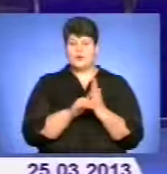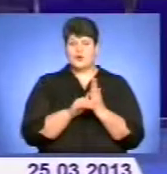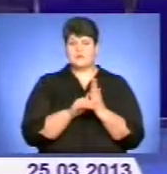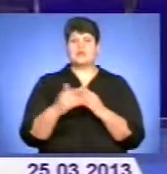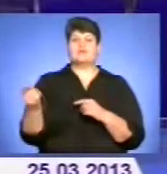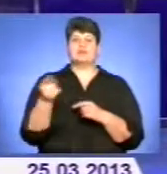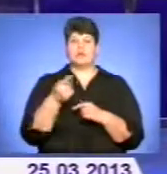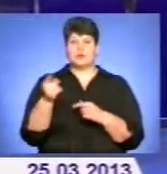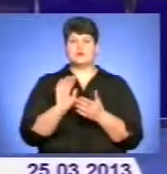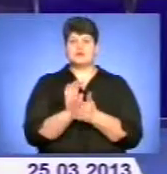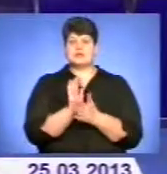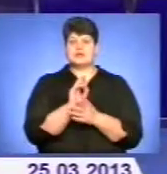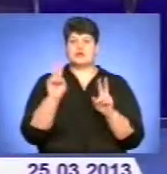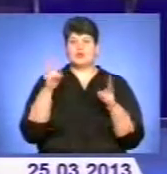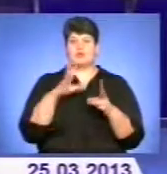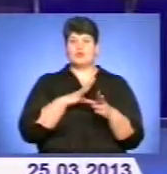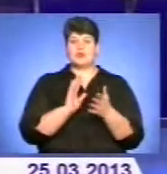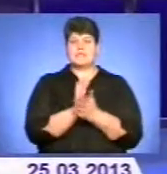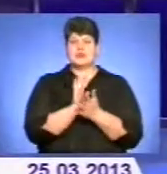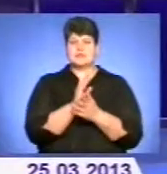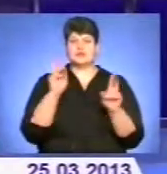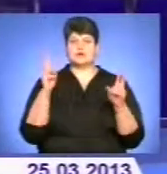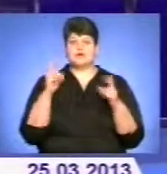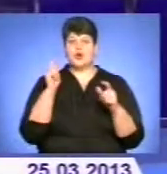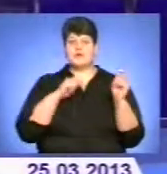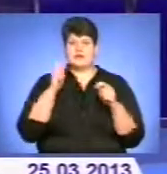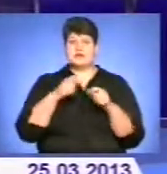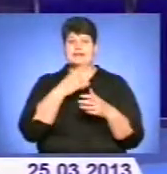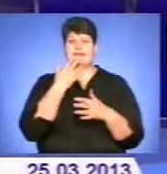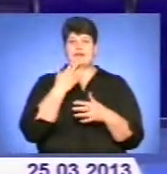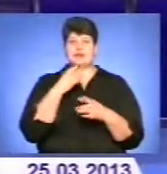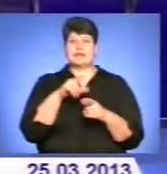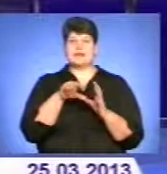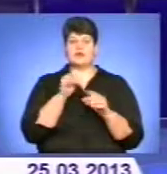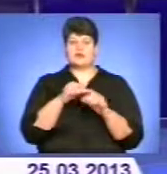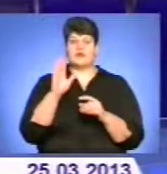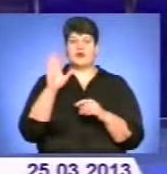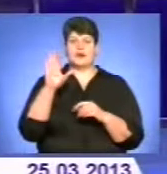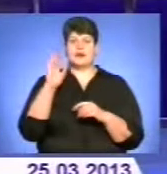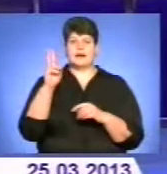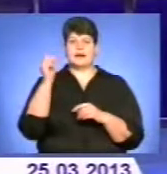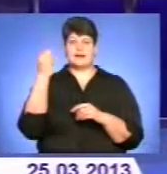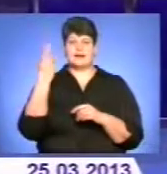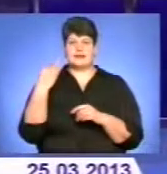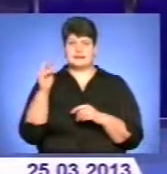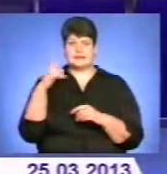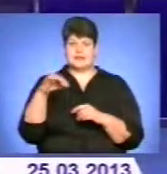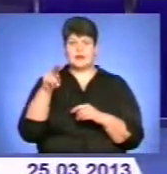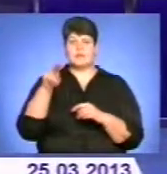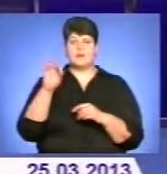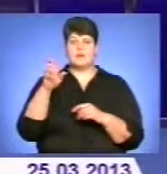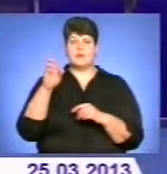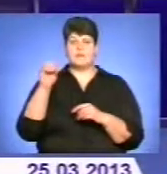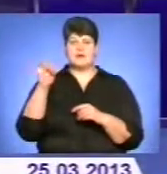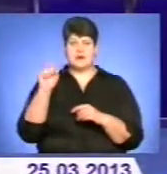Тернопільському прес-клубі відбулася прес-конференція народних депутатів Олексія Кайди, Василя Деревляного та Ігоря Побера. Народні